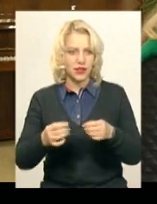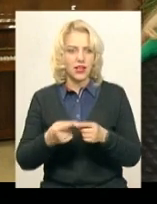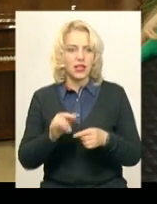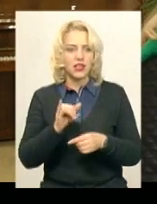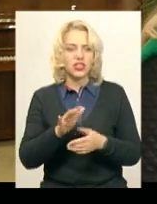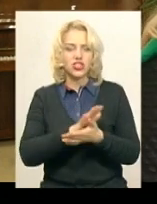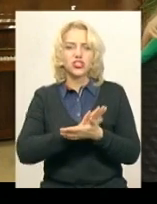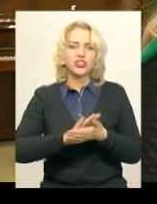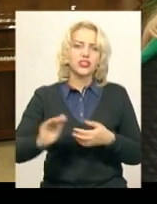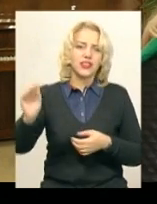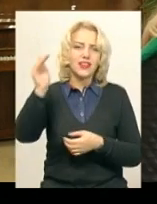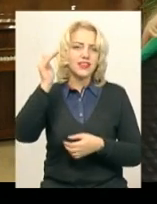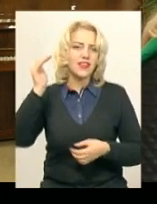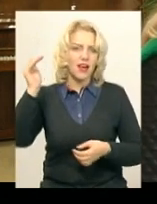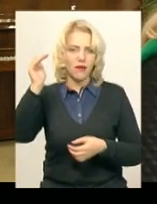чисте небо,